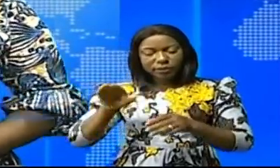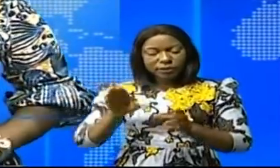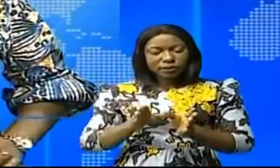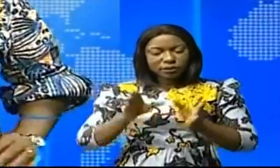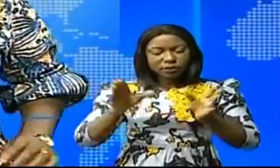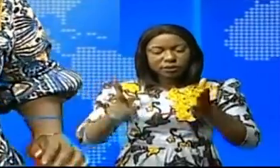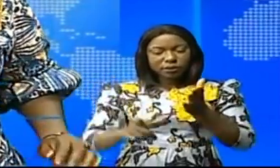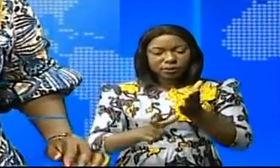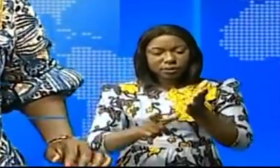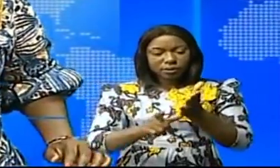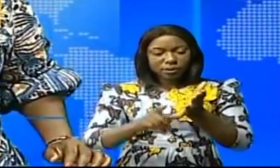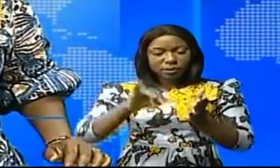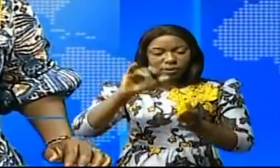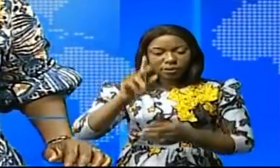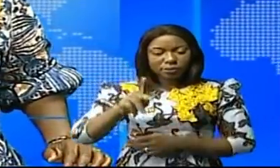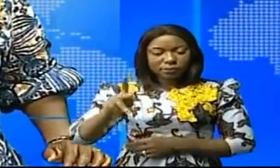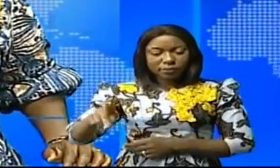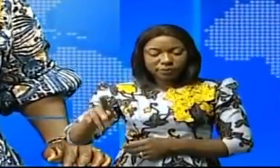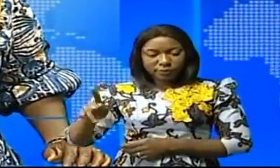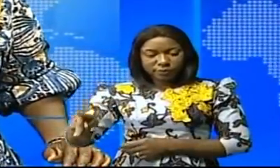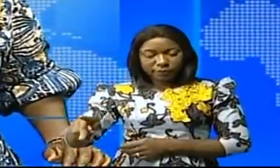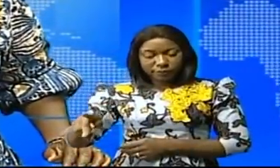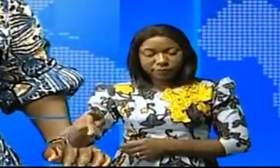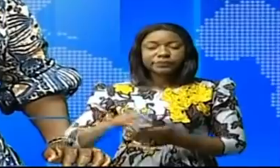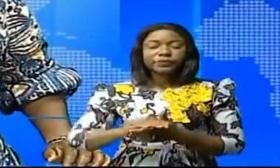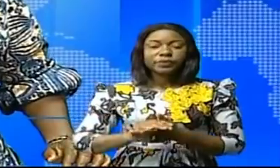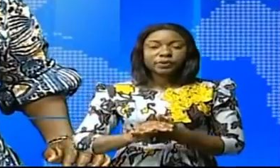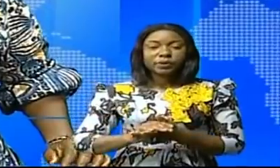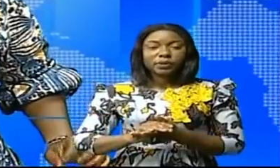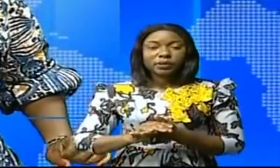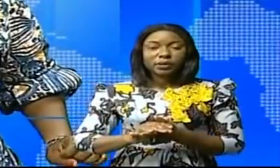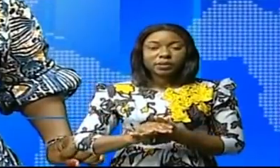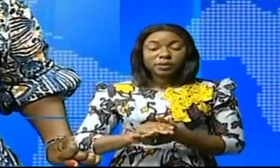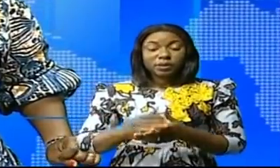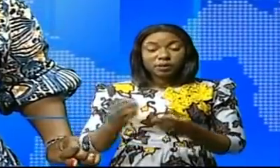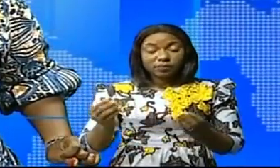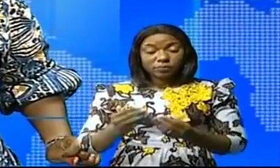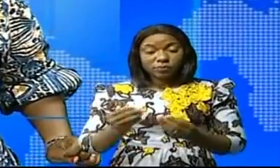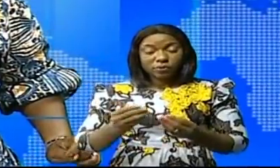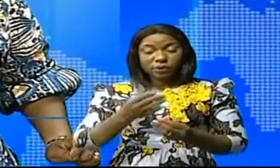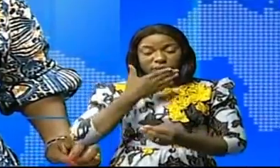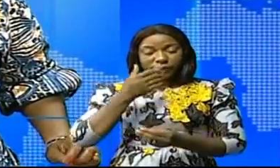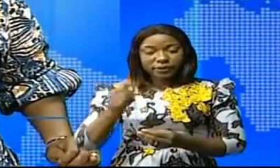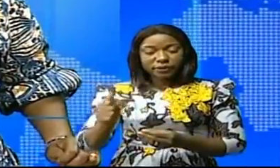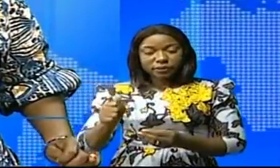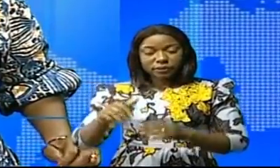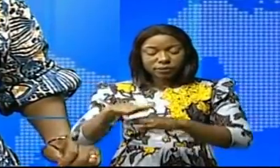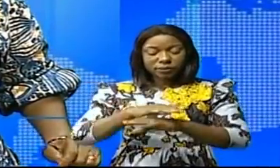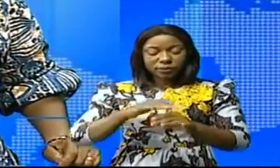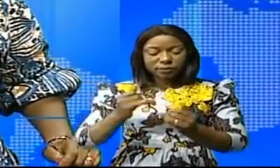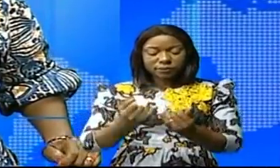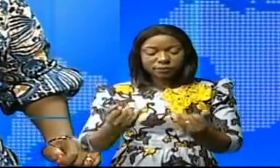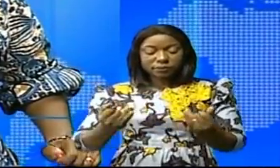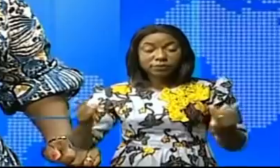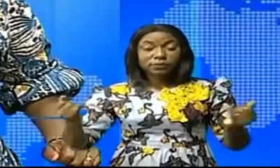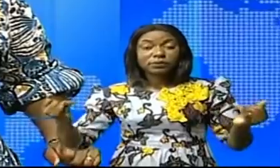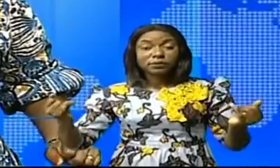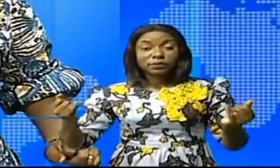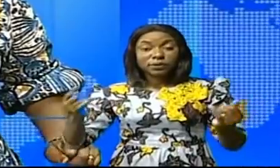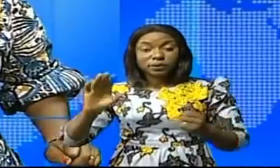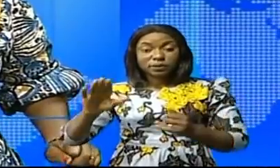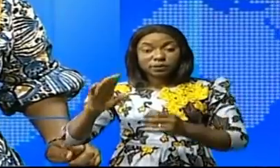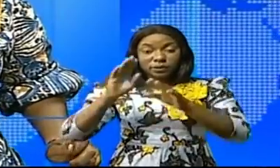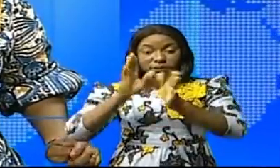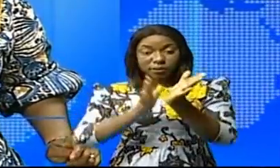entérim de l'Institut national de préparation professionnelle Patrick Kayembe Sompi sur la numérisation de cette